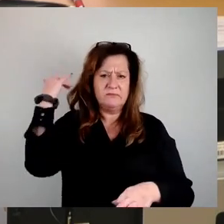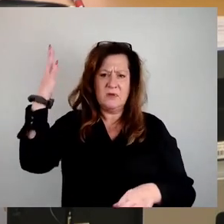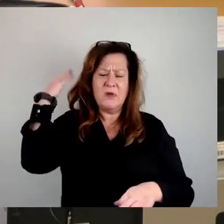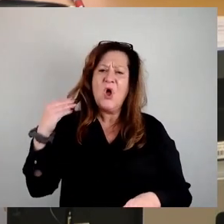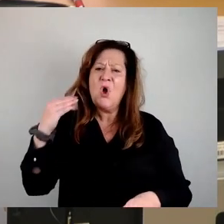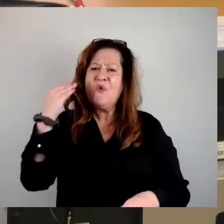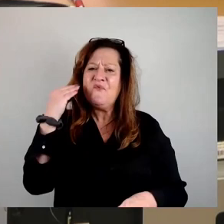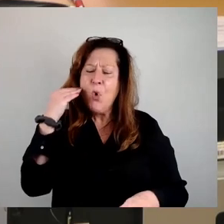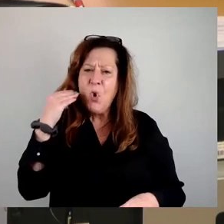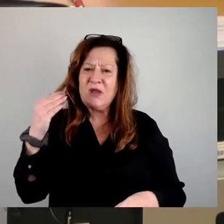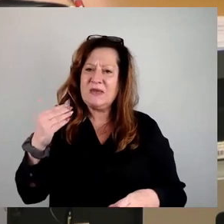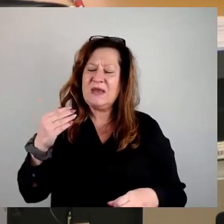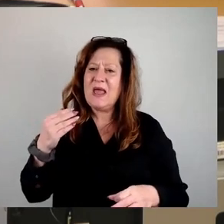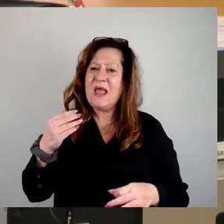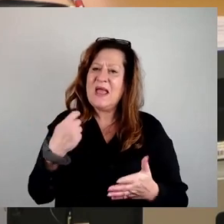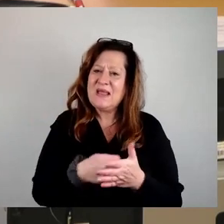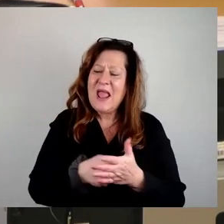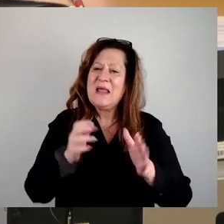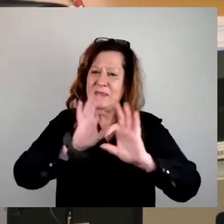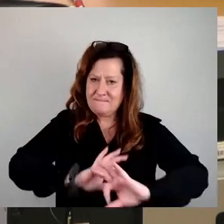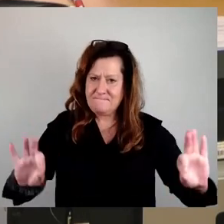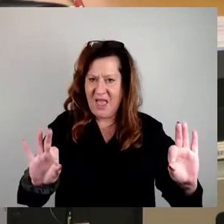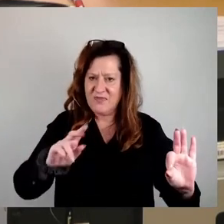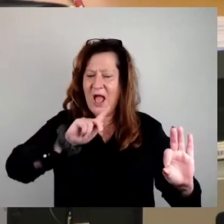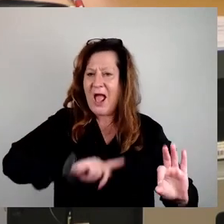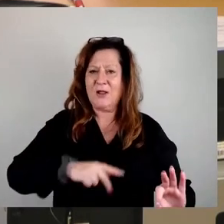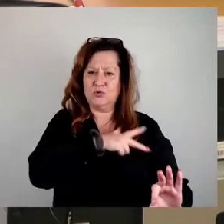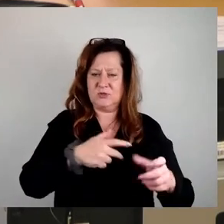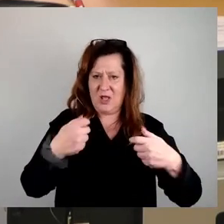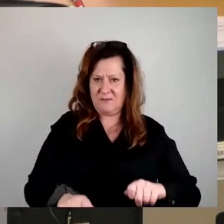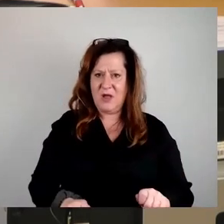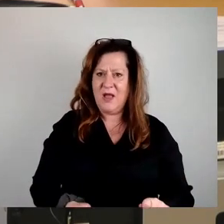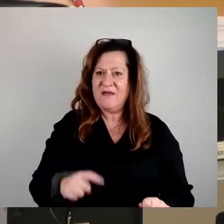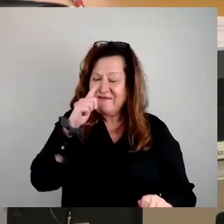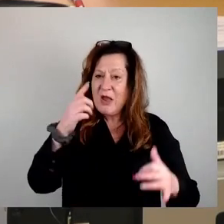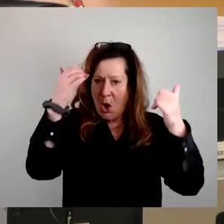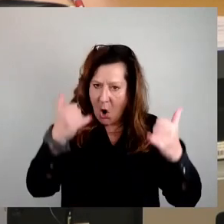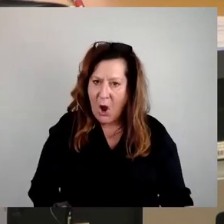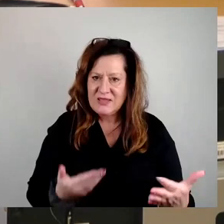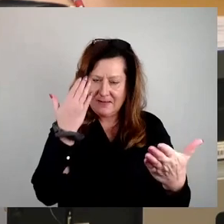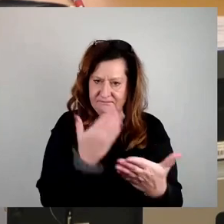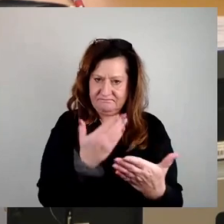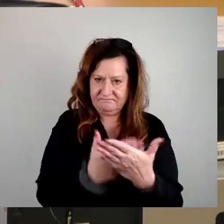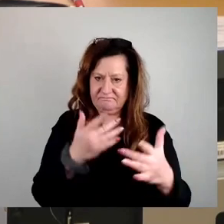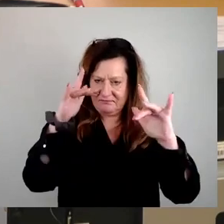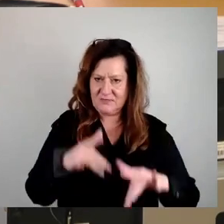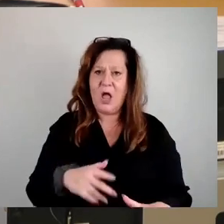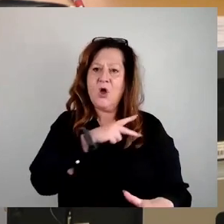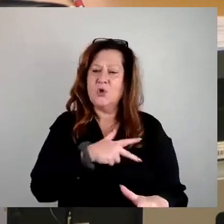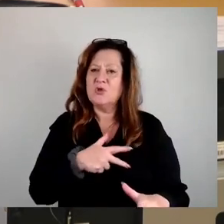Sozialbauten. Das hat was damit zu tun, heute hat jemand eine Berechtigung, in eine Sozialwohnung einzuziehen. Alles gut, alles schick.